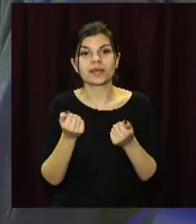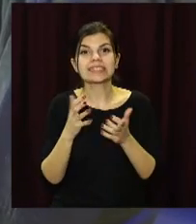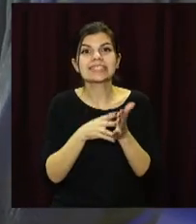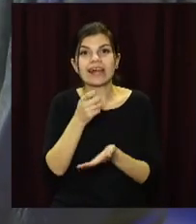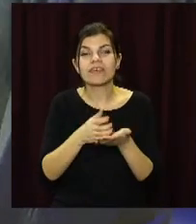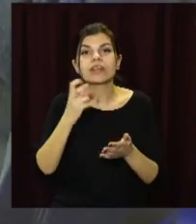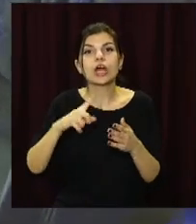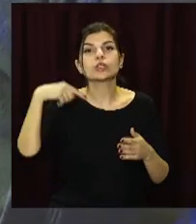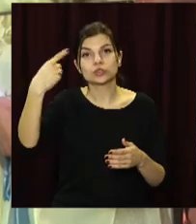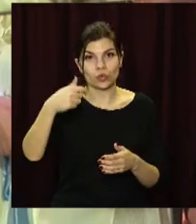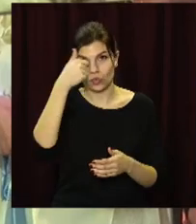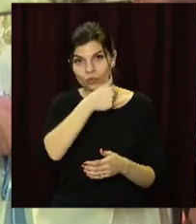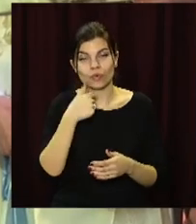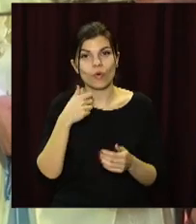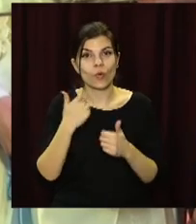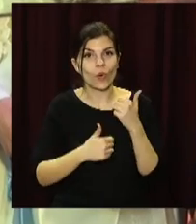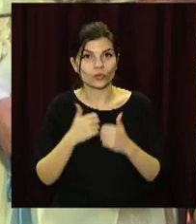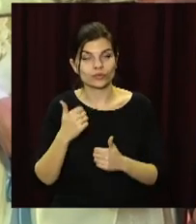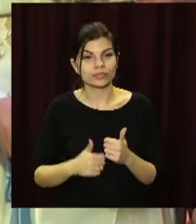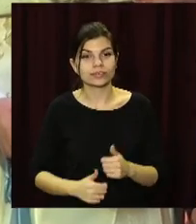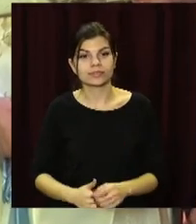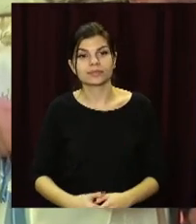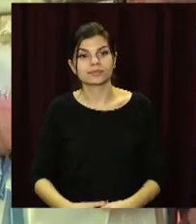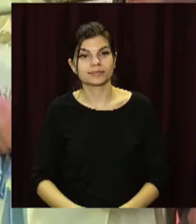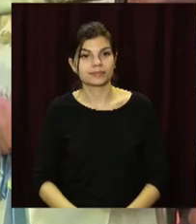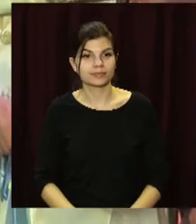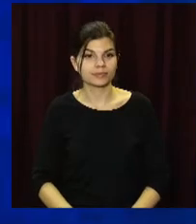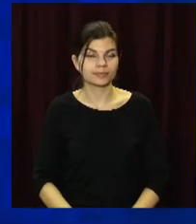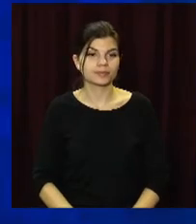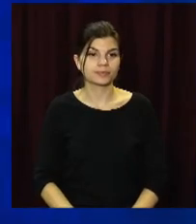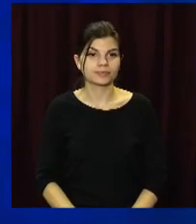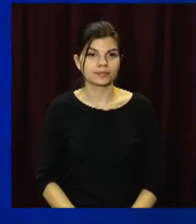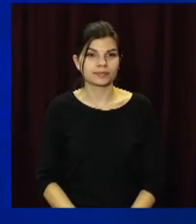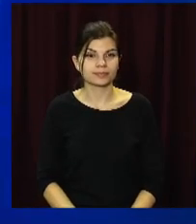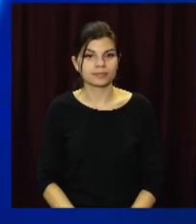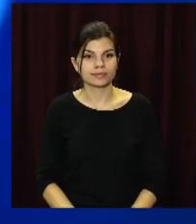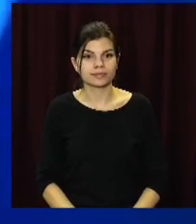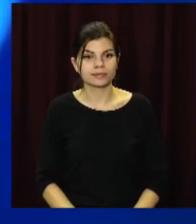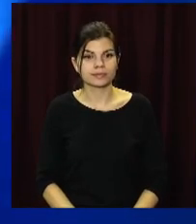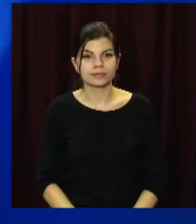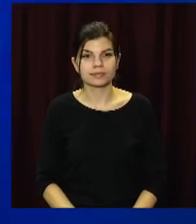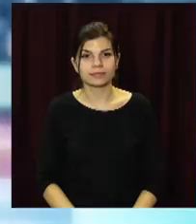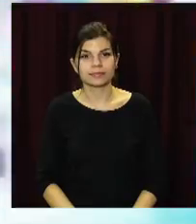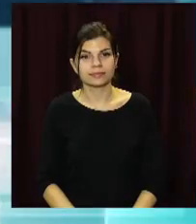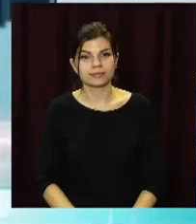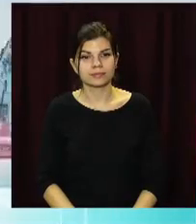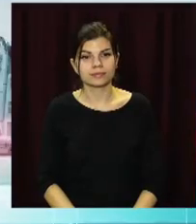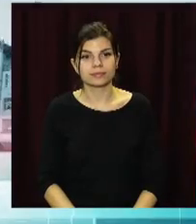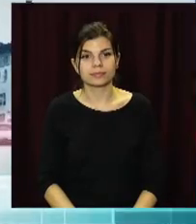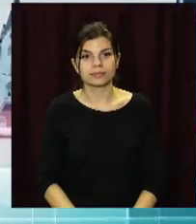заявки на наступний конкурс. Вікторія Журавель, Олександр Вернегоров, Open News, телеканал «Відкритий».